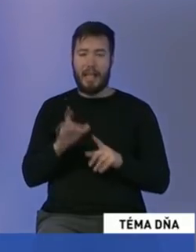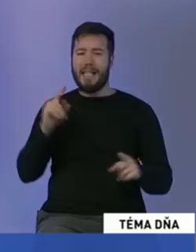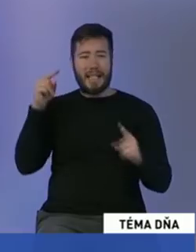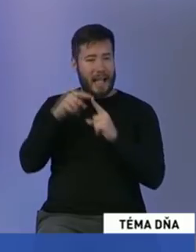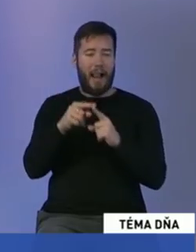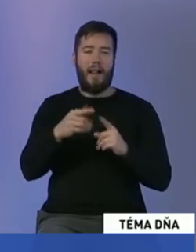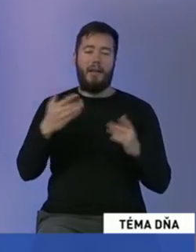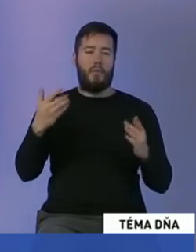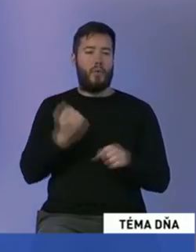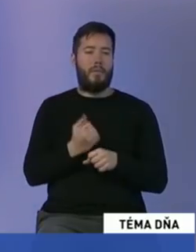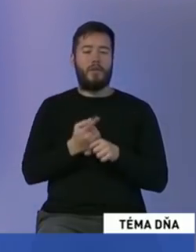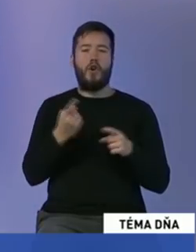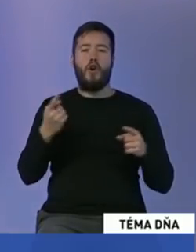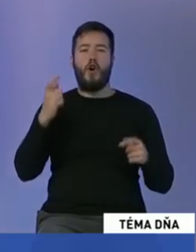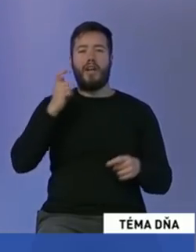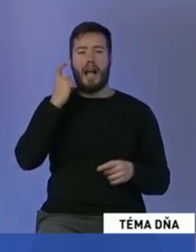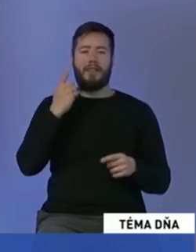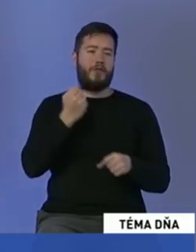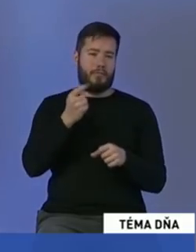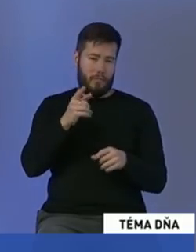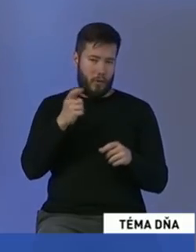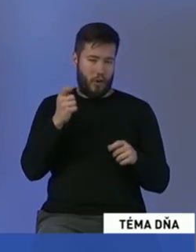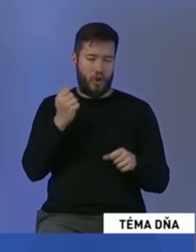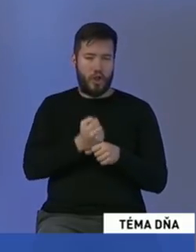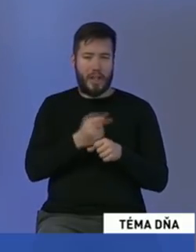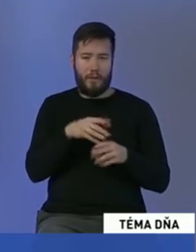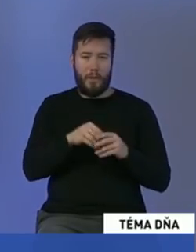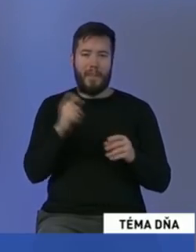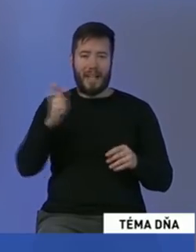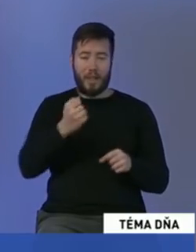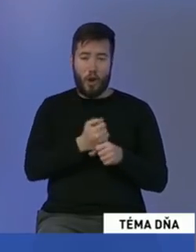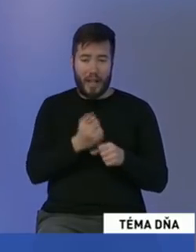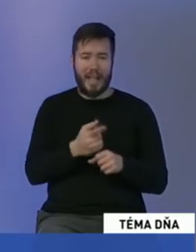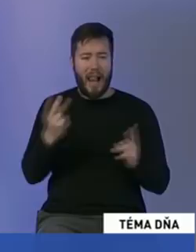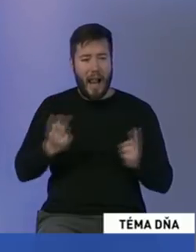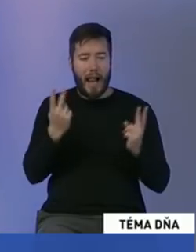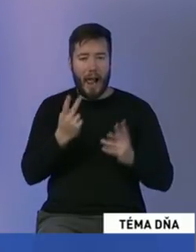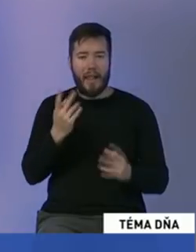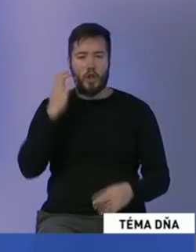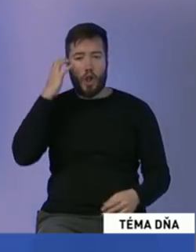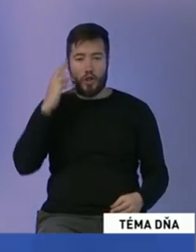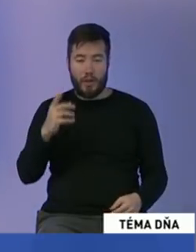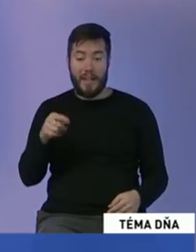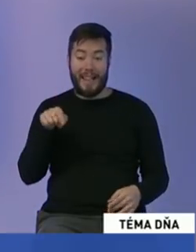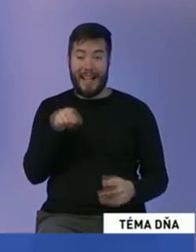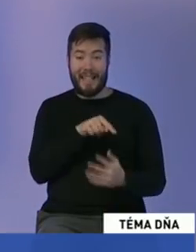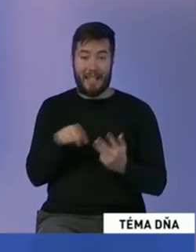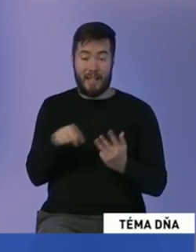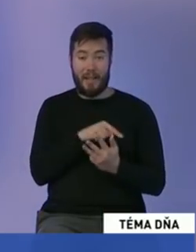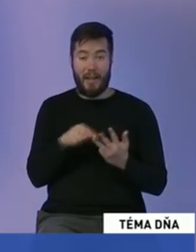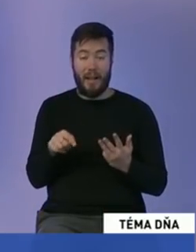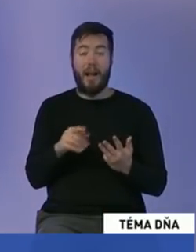činnými v trestnom konaní, aby sa našli páchateľia. Dnes máme potenciálnych páchateľov spolu s